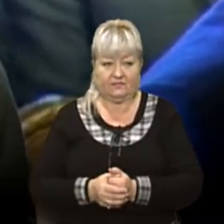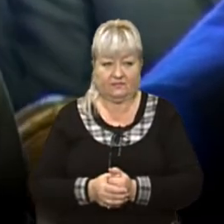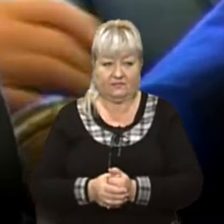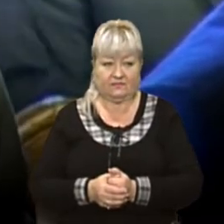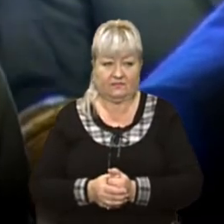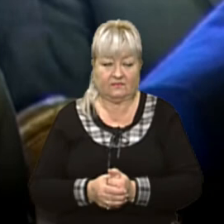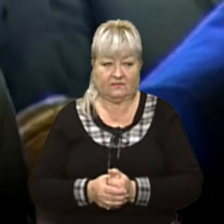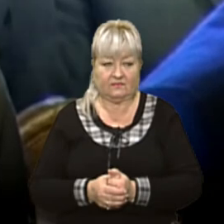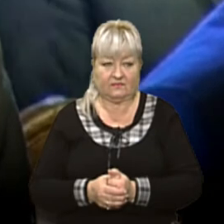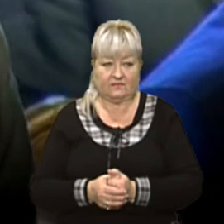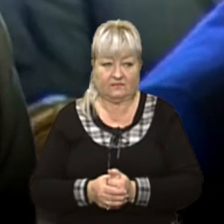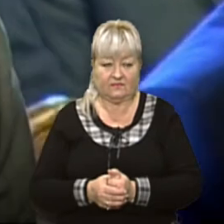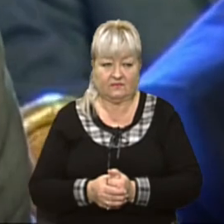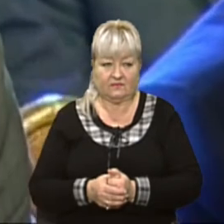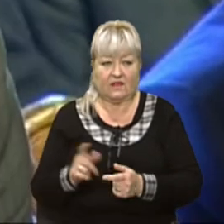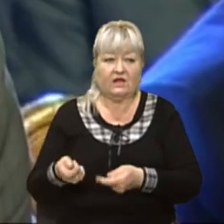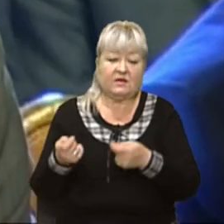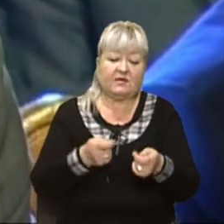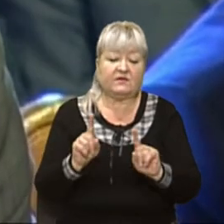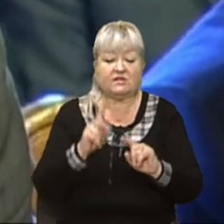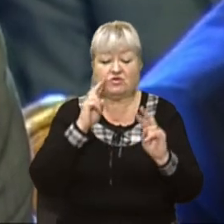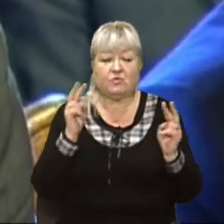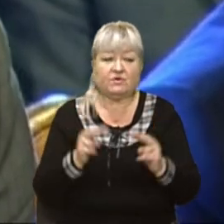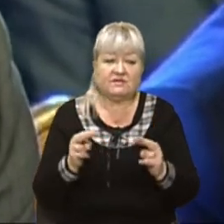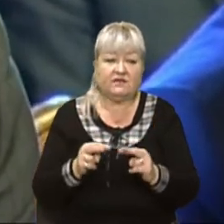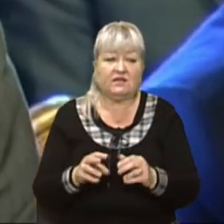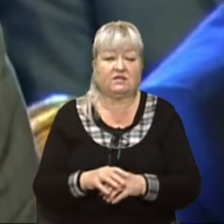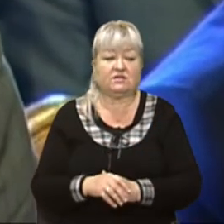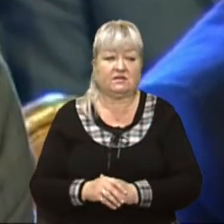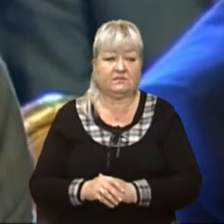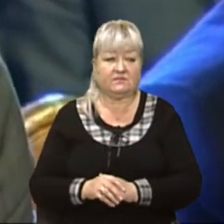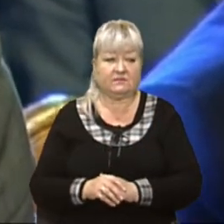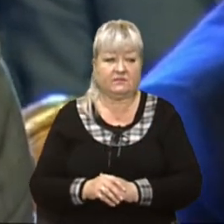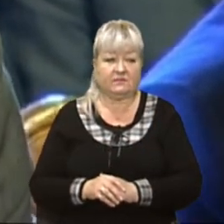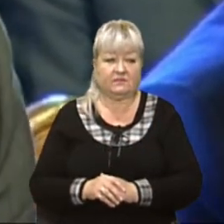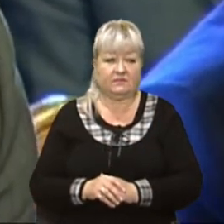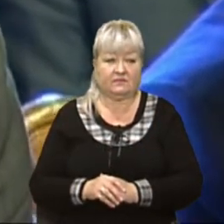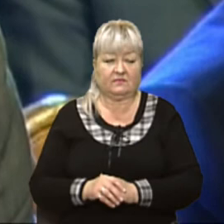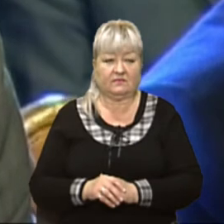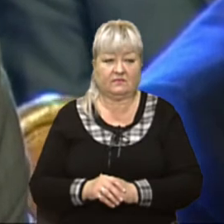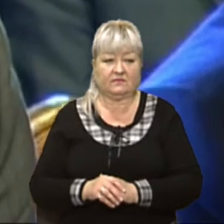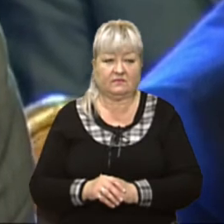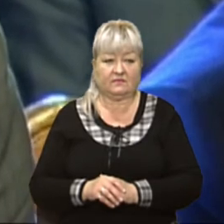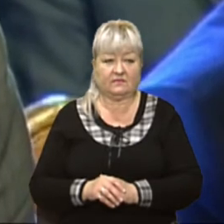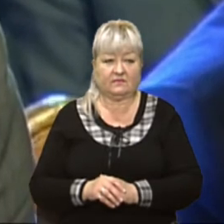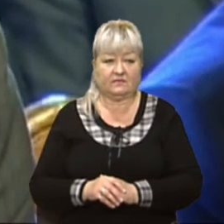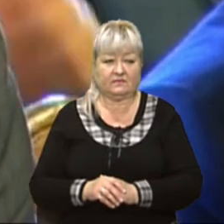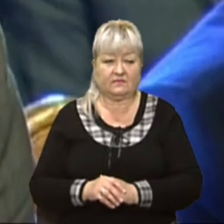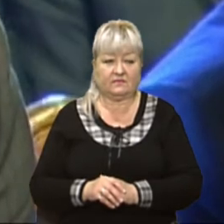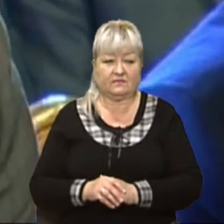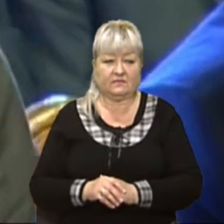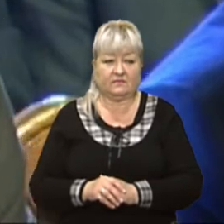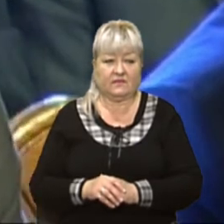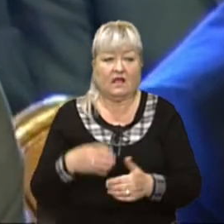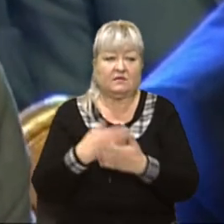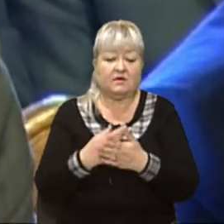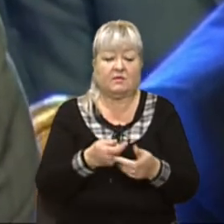чи освідчувати. Другий був, чи будинок залишився, трьох привезли. Ми будемо вважати допомоги. В Сахтарівщині Жовнограда привезли 20 чоловік.